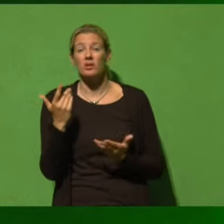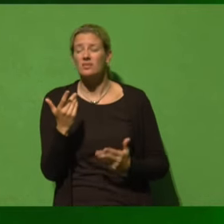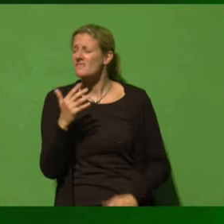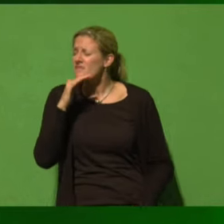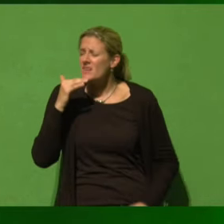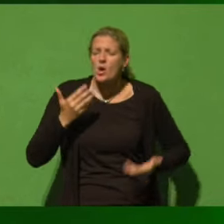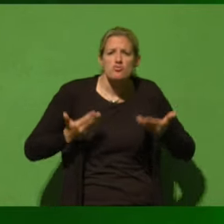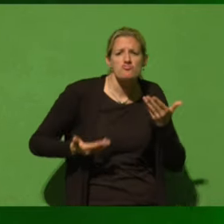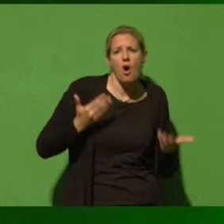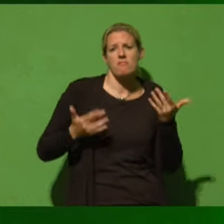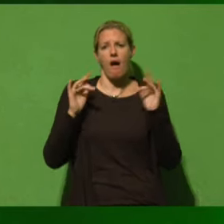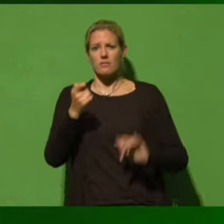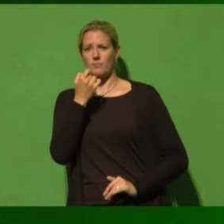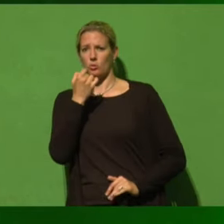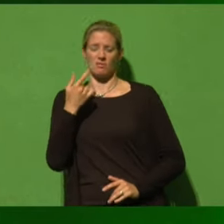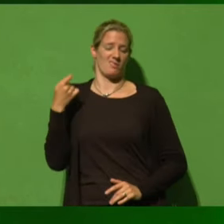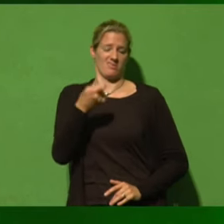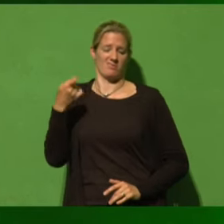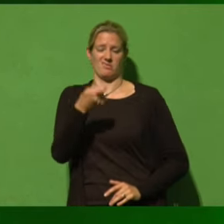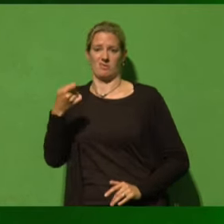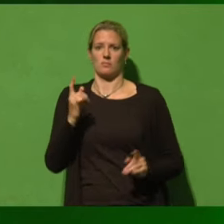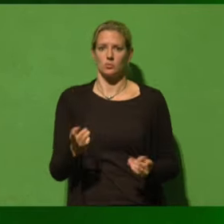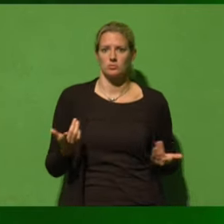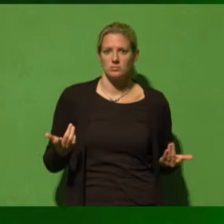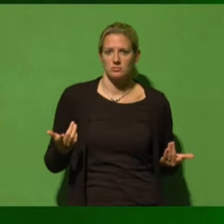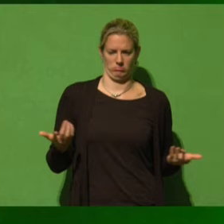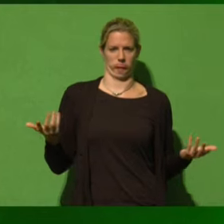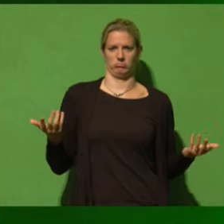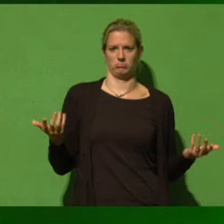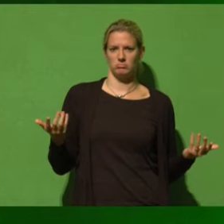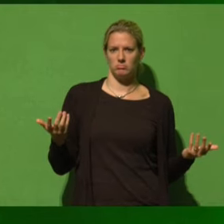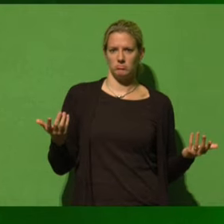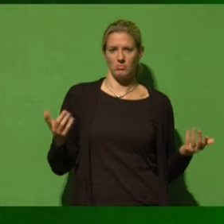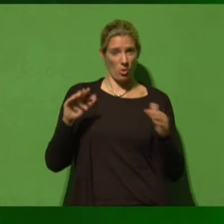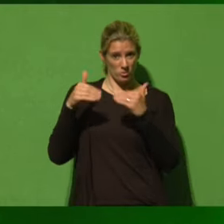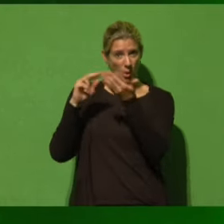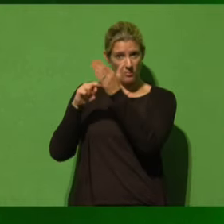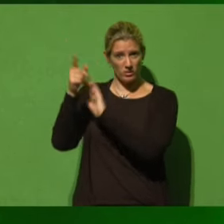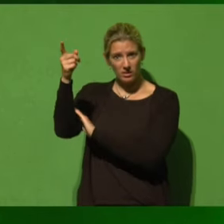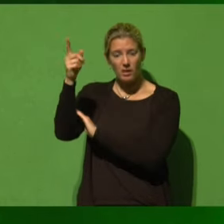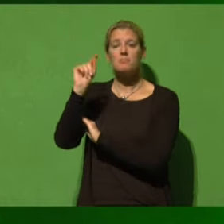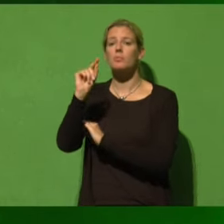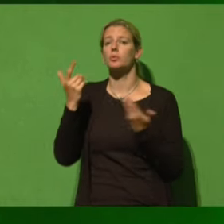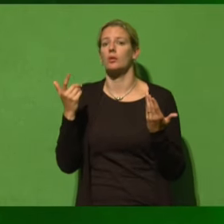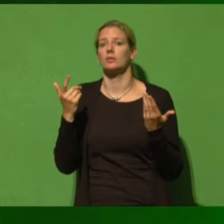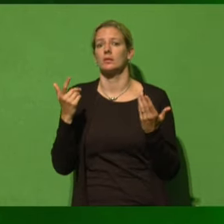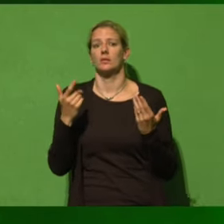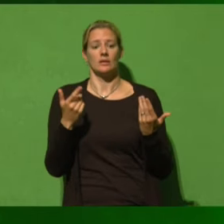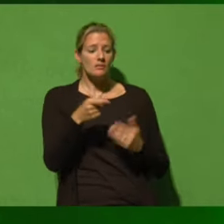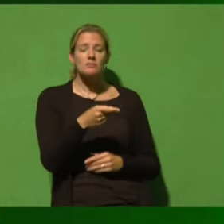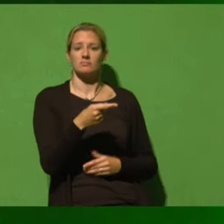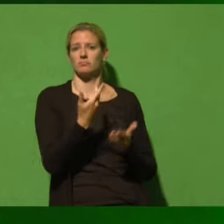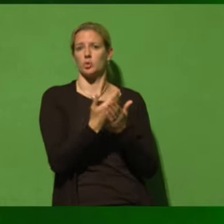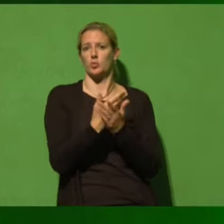verwenden. Wir haben eine Landwirtschaftspolitik auf Bundesebene, die dafür sorgt, dass man Tiere nur indem man sie amputiert halten